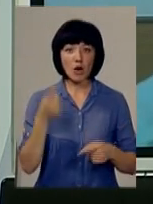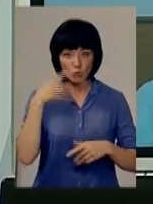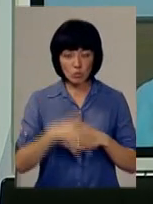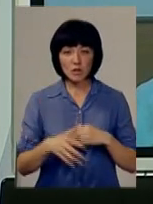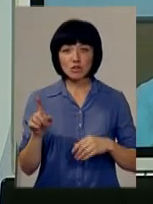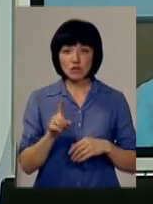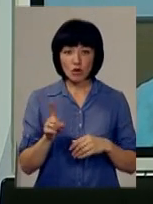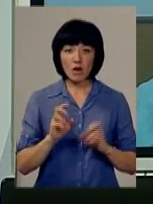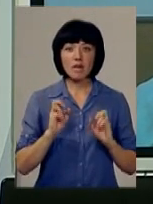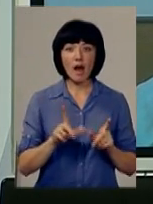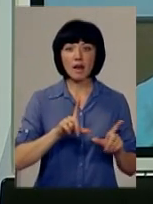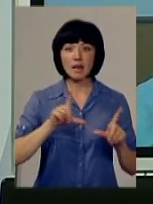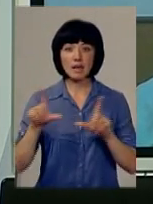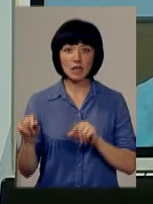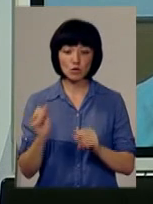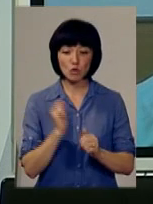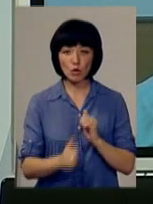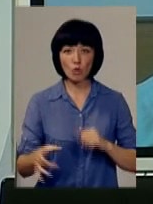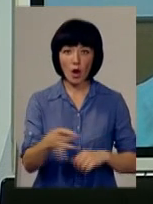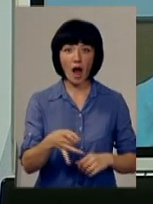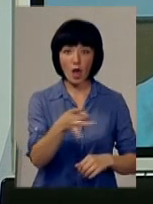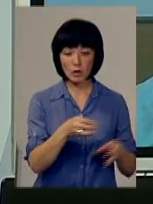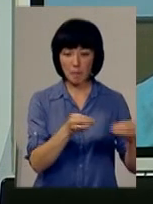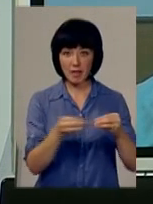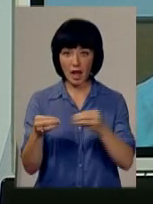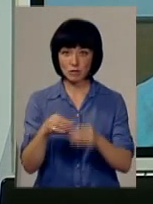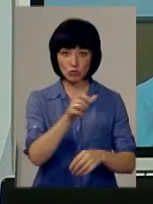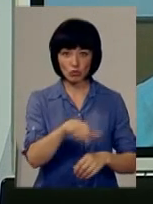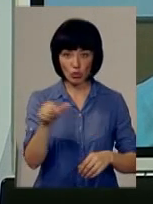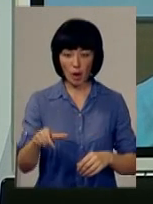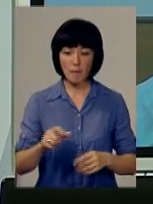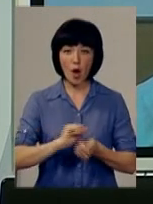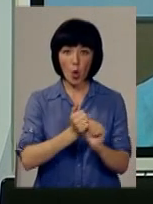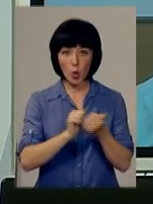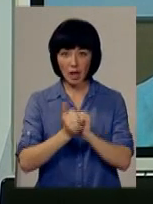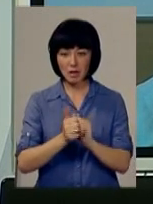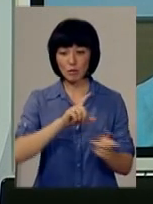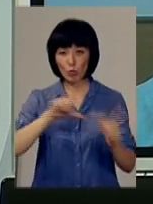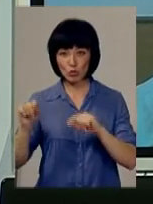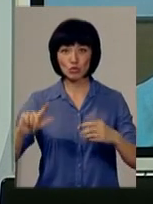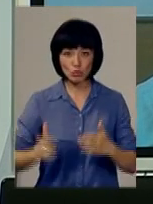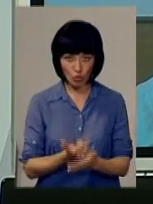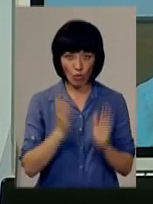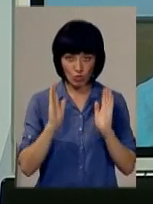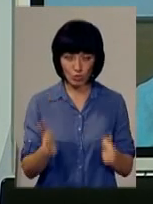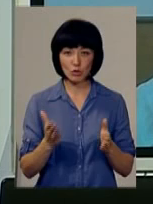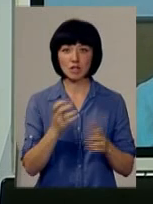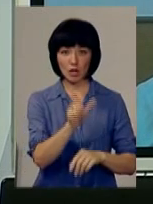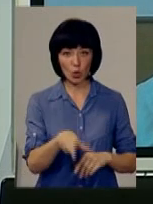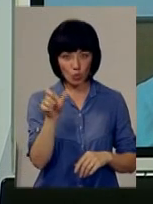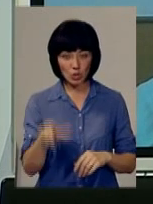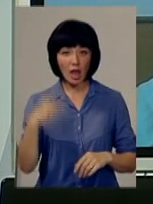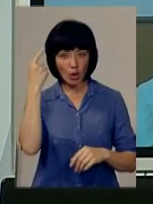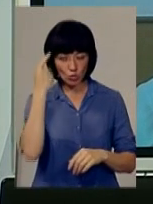розумієте, що, як їдуть, наприклад, з кожного району поїде по 10 чоловік, прийде певна ротація, поїдуть ще люди.